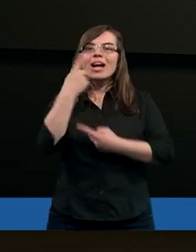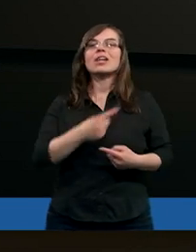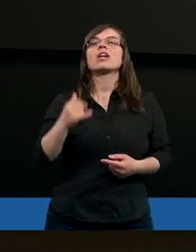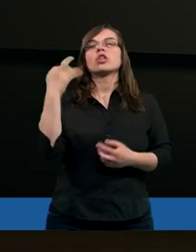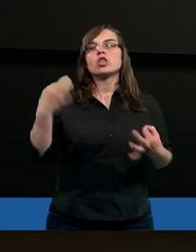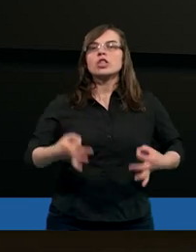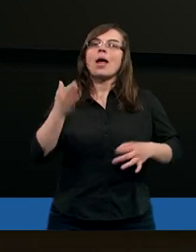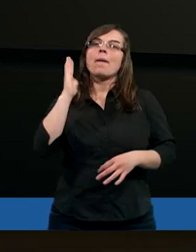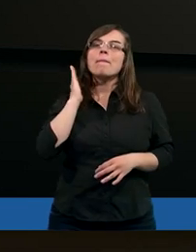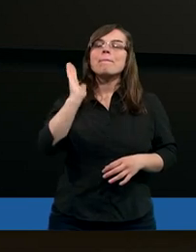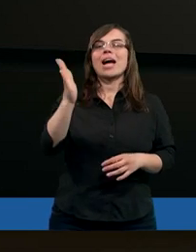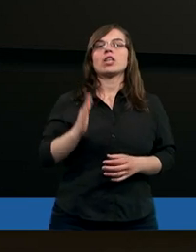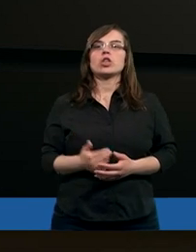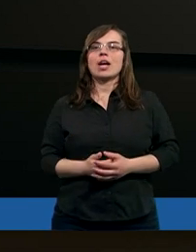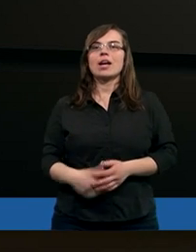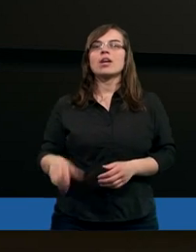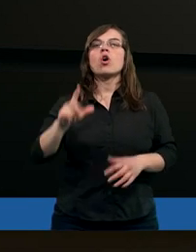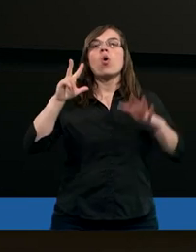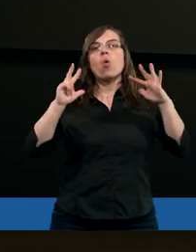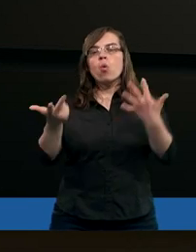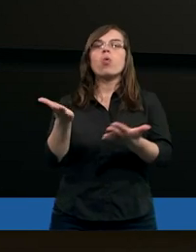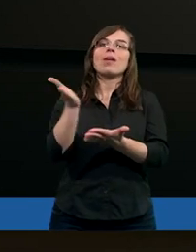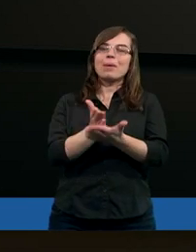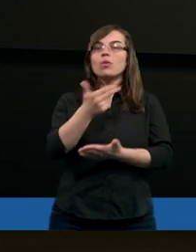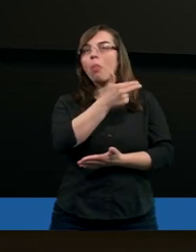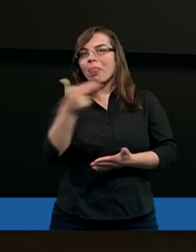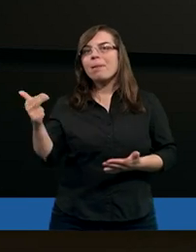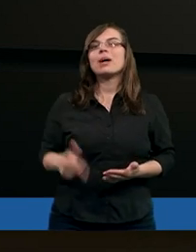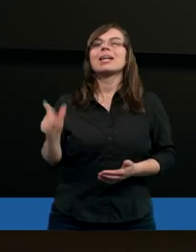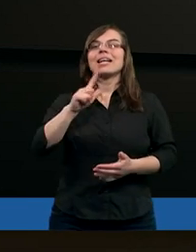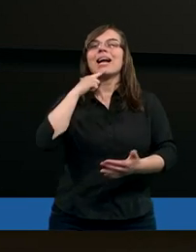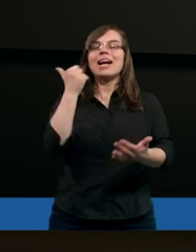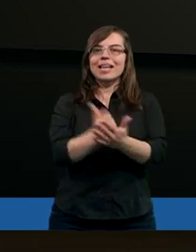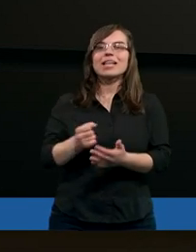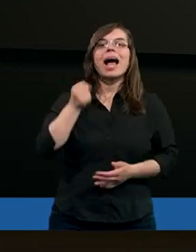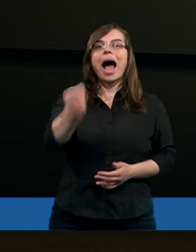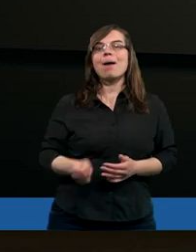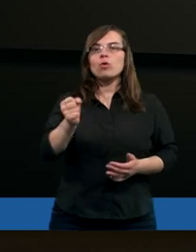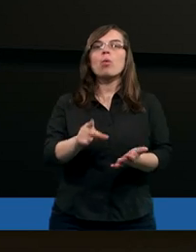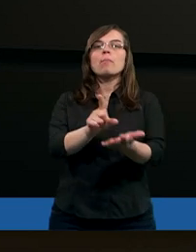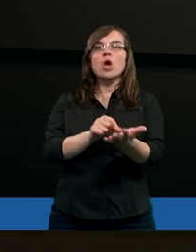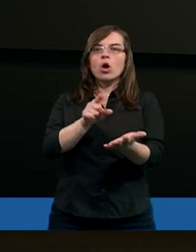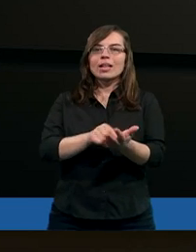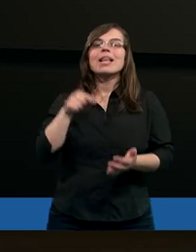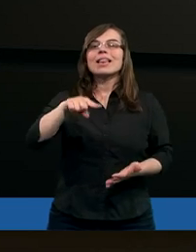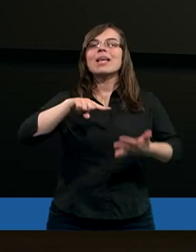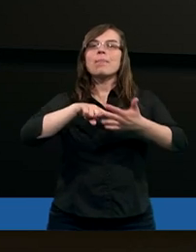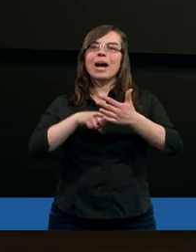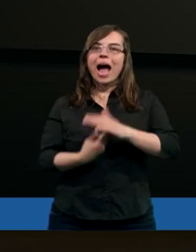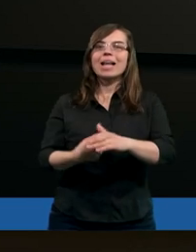będzie ósmy już temat z listów apostoła Piotra, tym razem